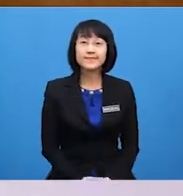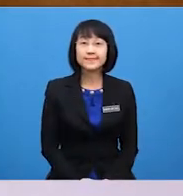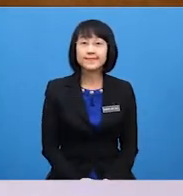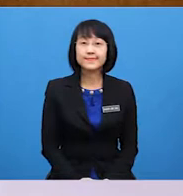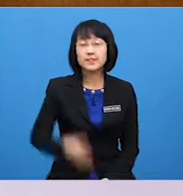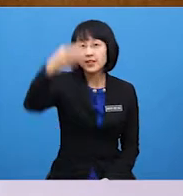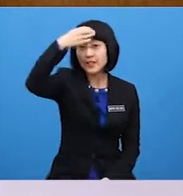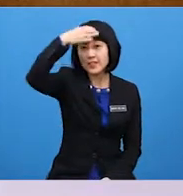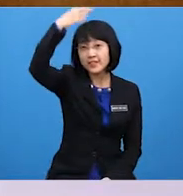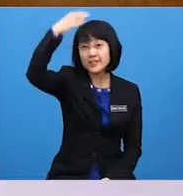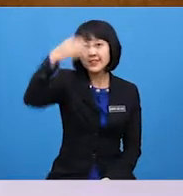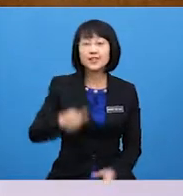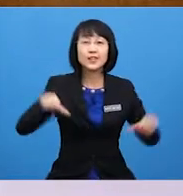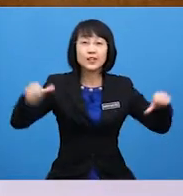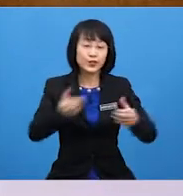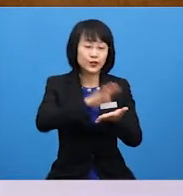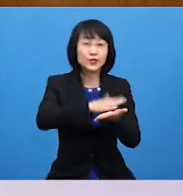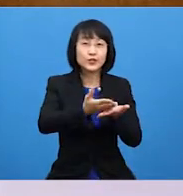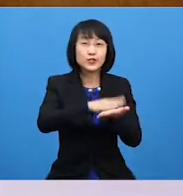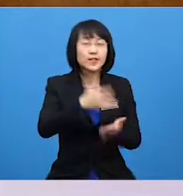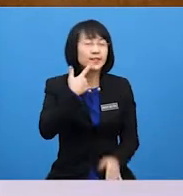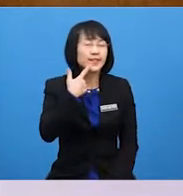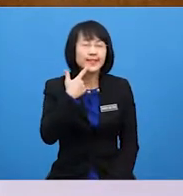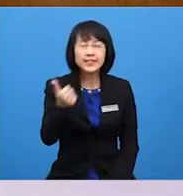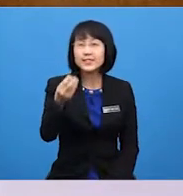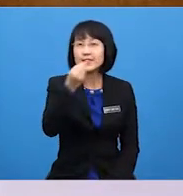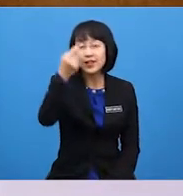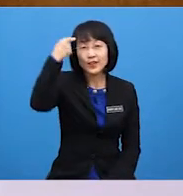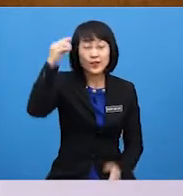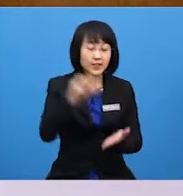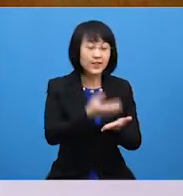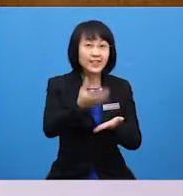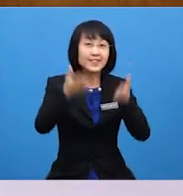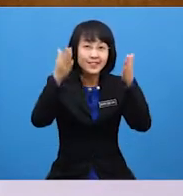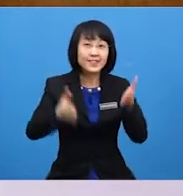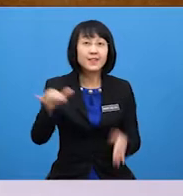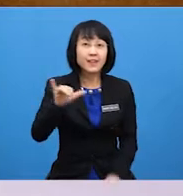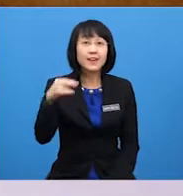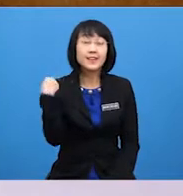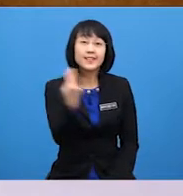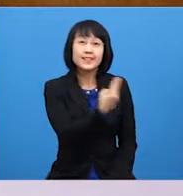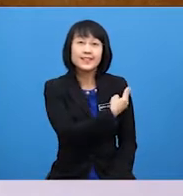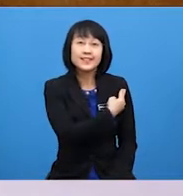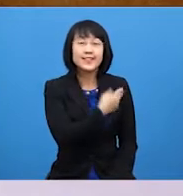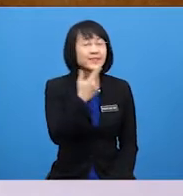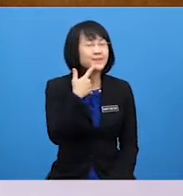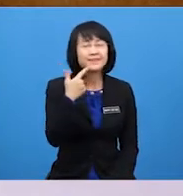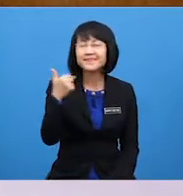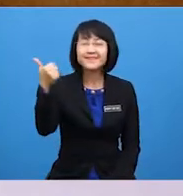Chef cooks delicious meal For the customers For like us Mmm